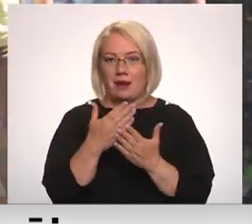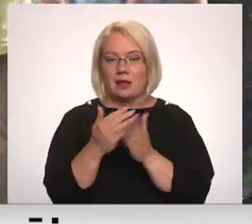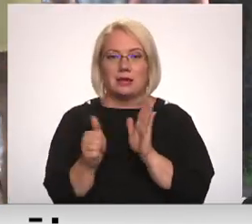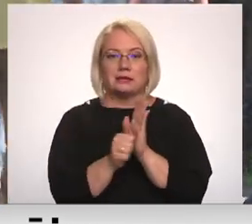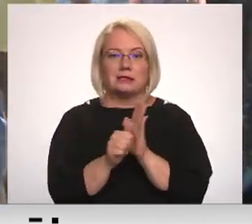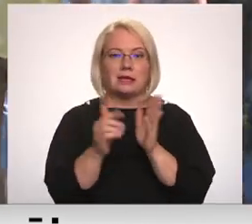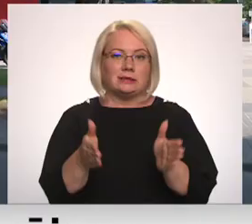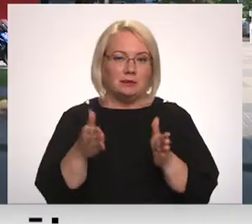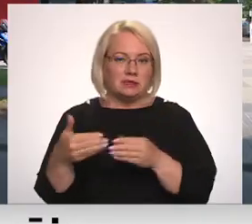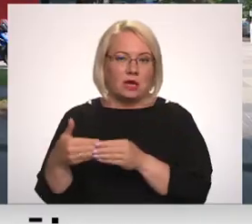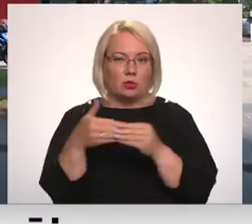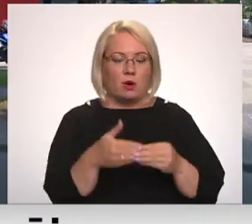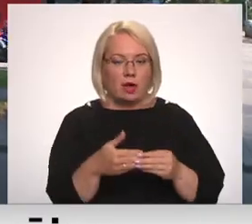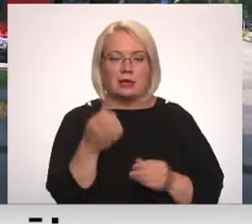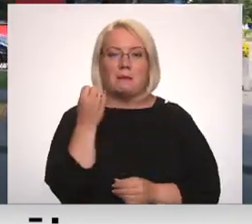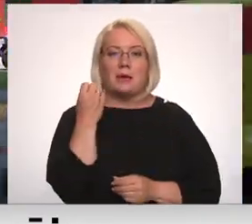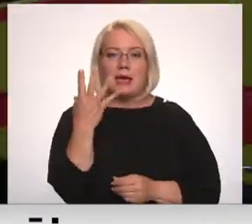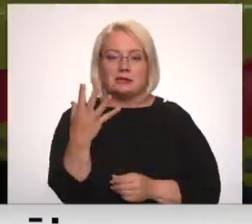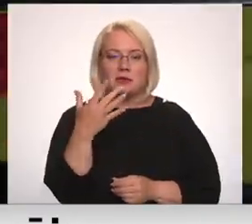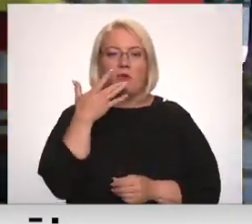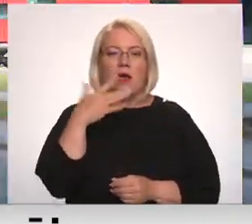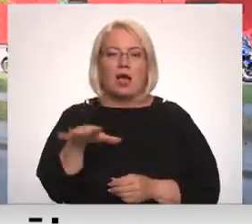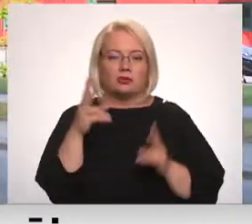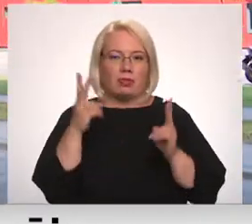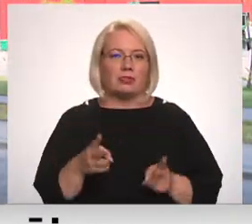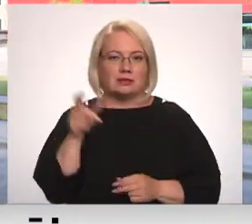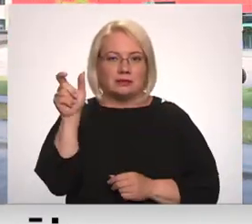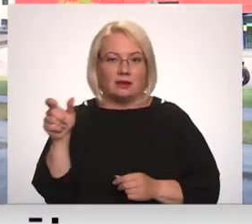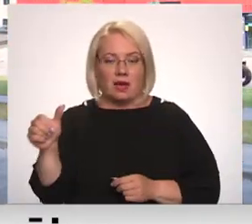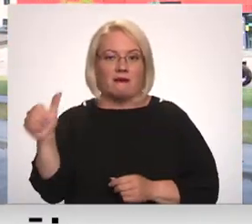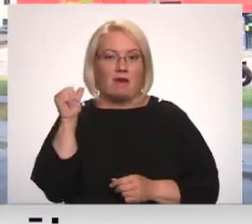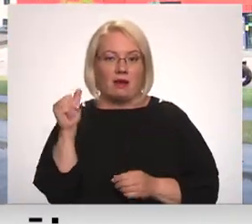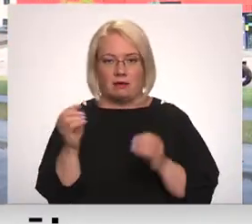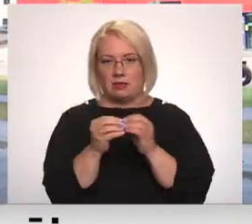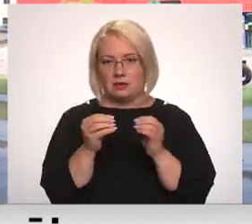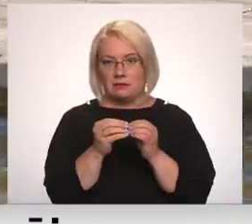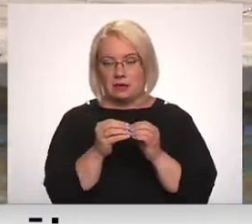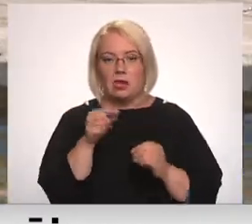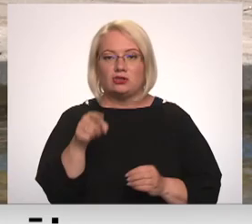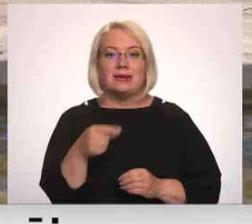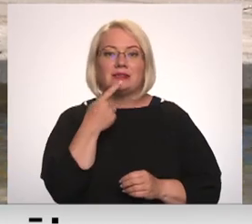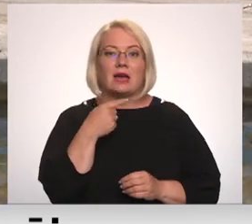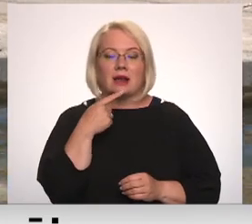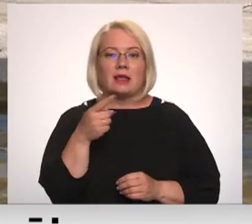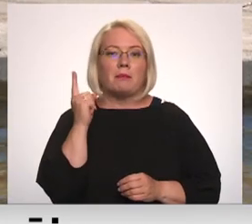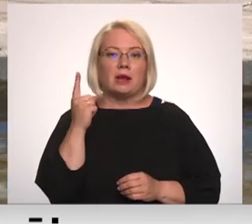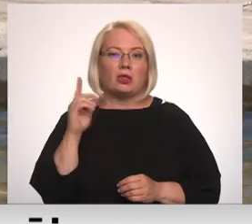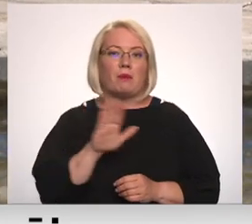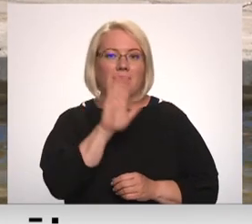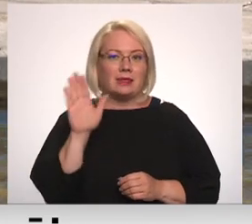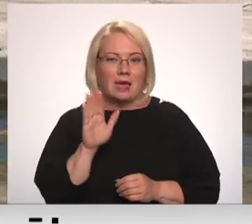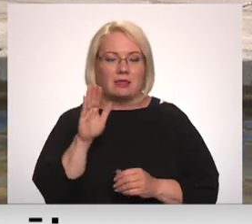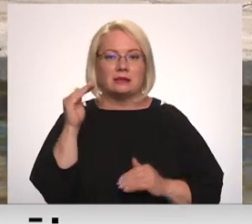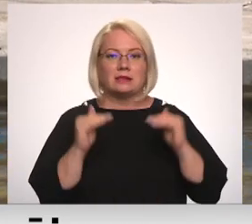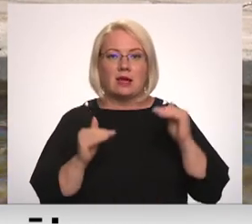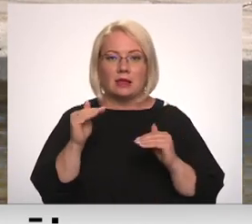slimnīcā nogādāti 15 no karstuma cietuši cilvēki, vakar desmit. Šīs, sarkanā brīdinājuma dienas statistika, būs